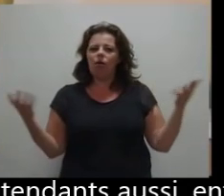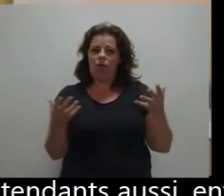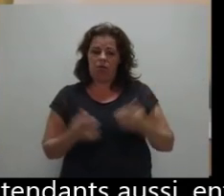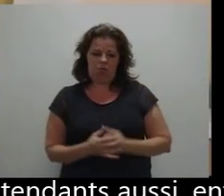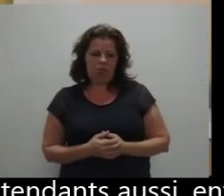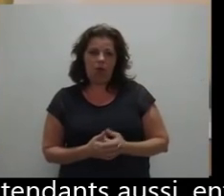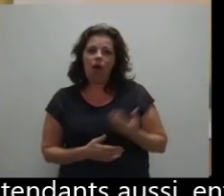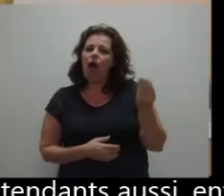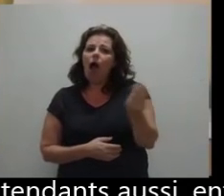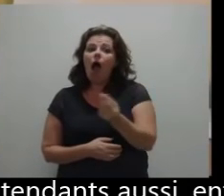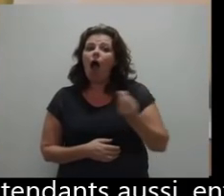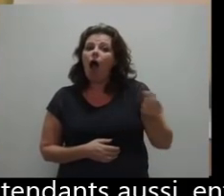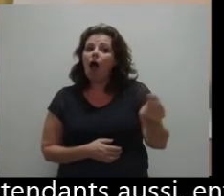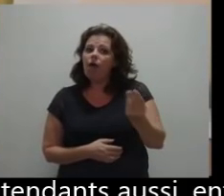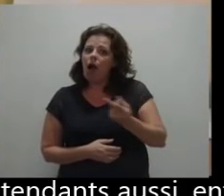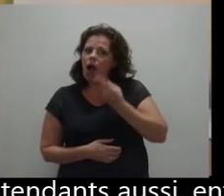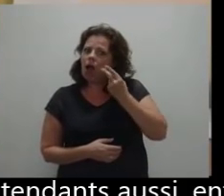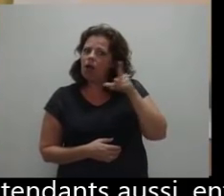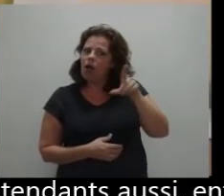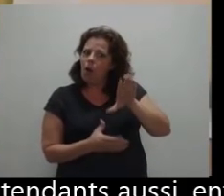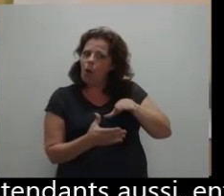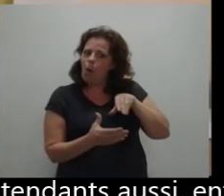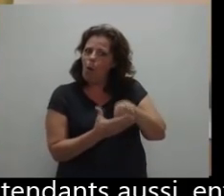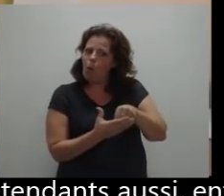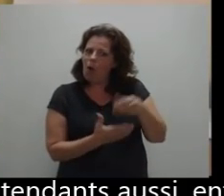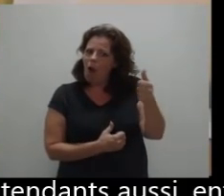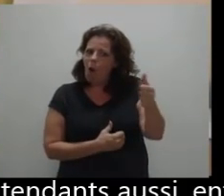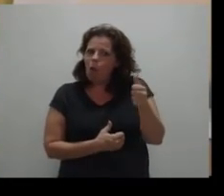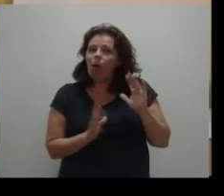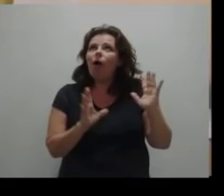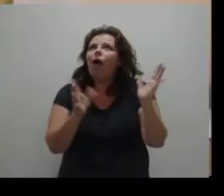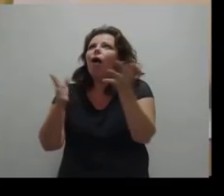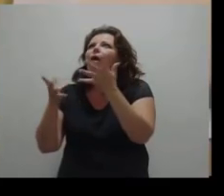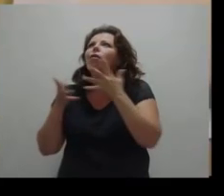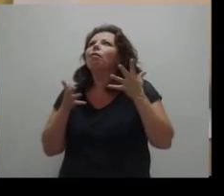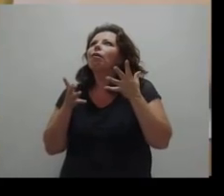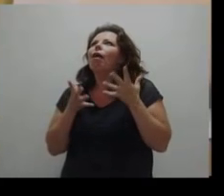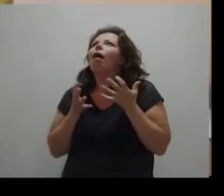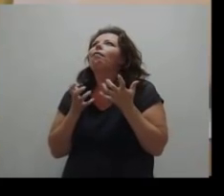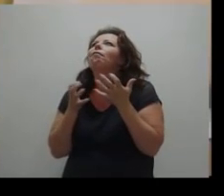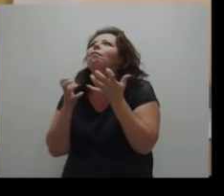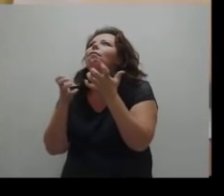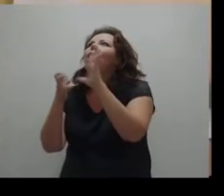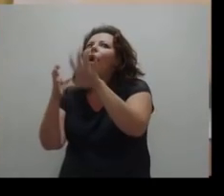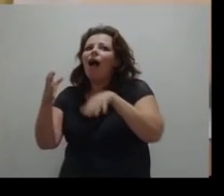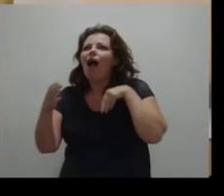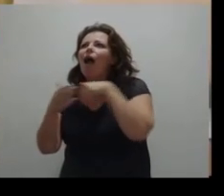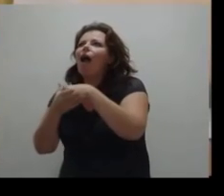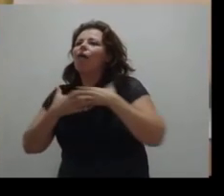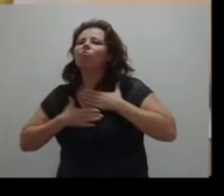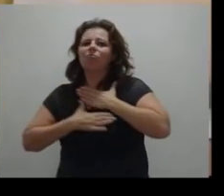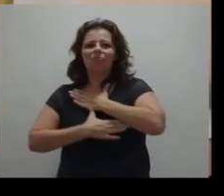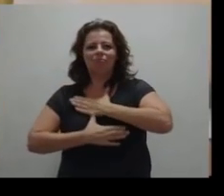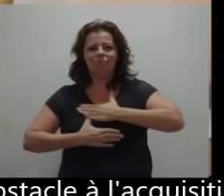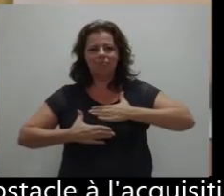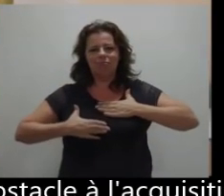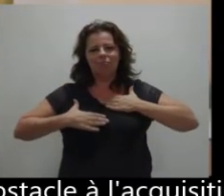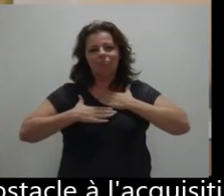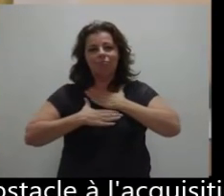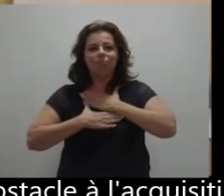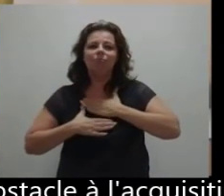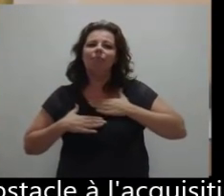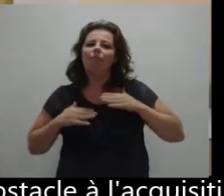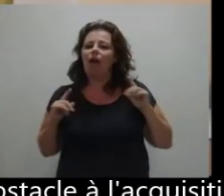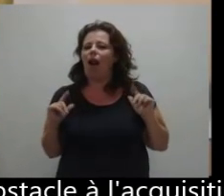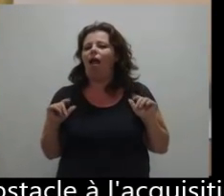entrent très vite et avec un vif plaisir dans cette modalité langagée signée. En aucune